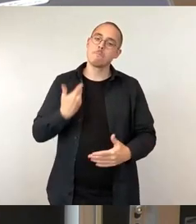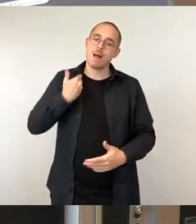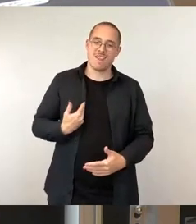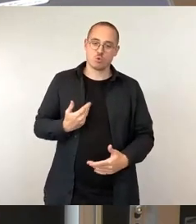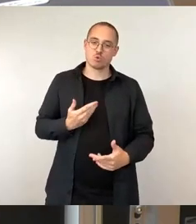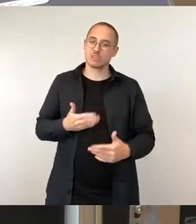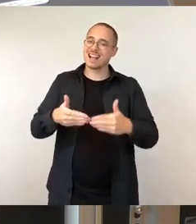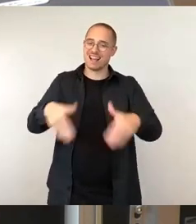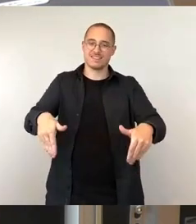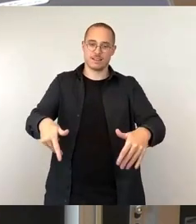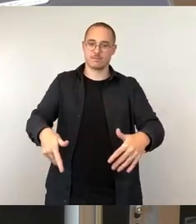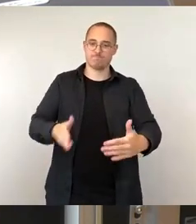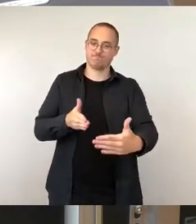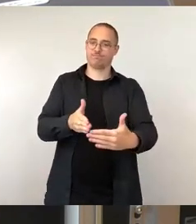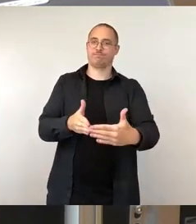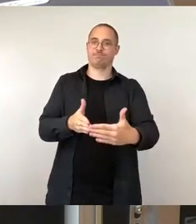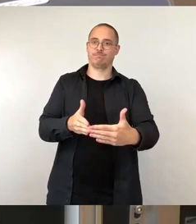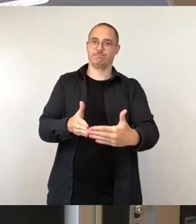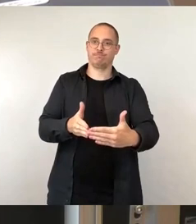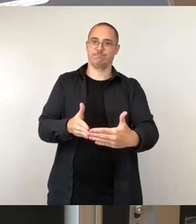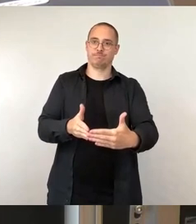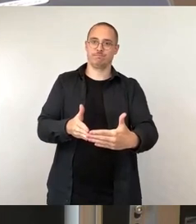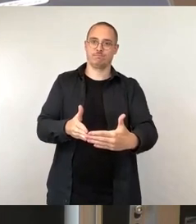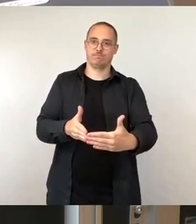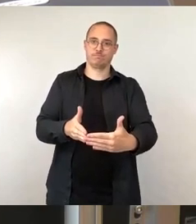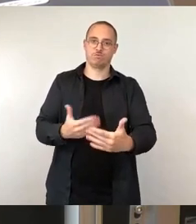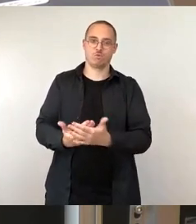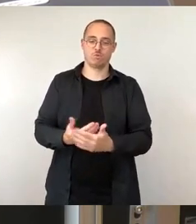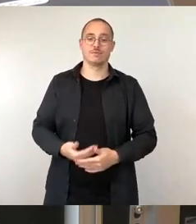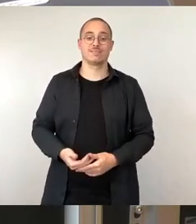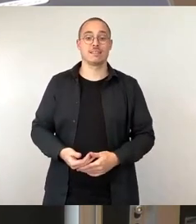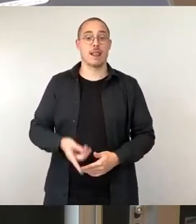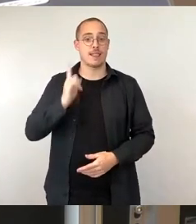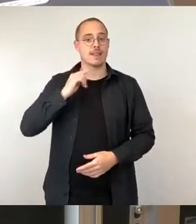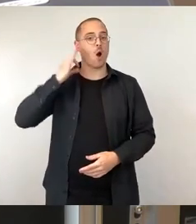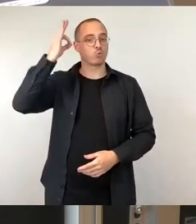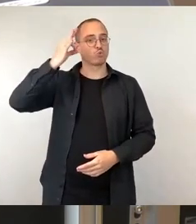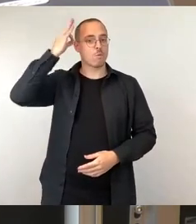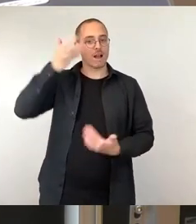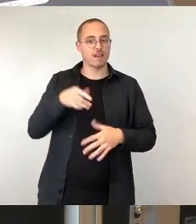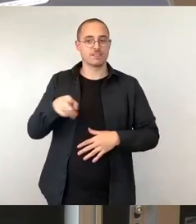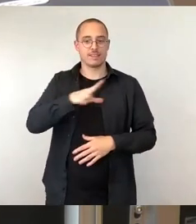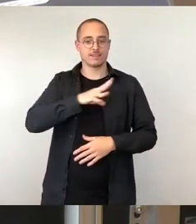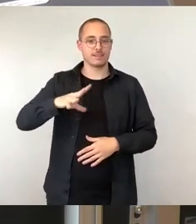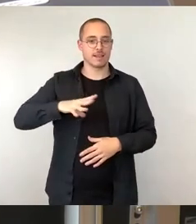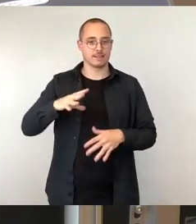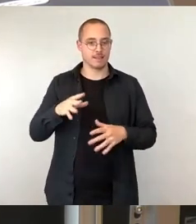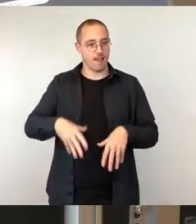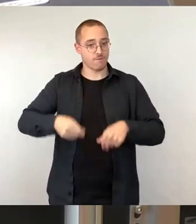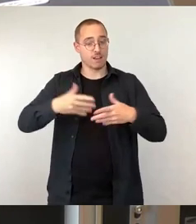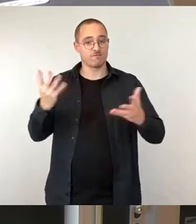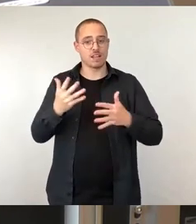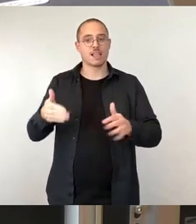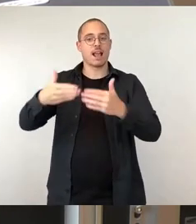begann Sachsen mit Grenzkontrollen. Und wie sich herausgestellt hat, ist das durchaus ein wirksames Mittel gegen illegale